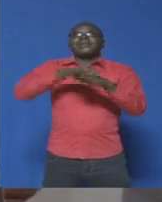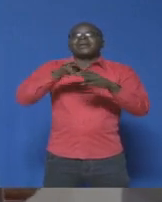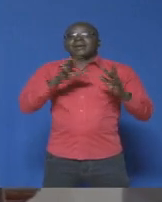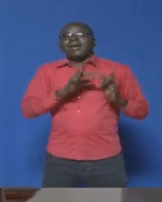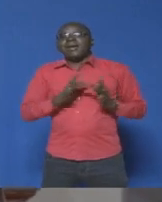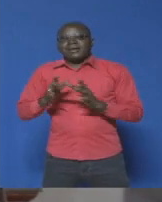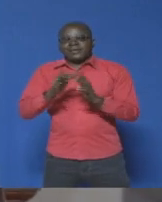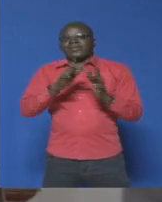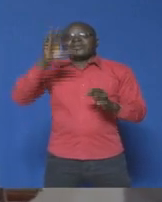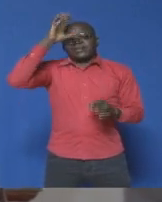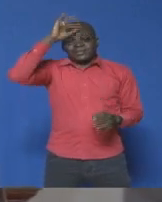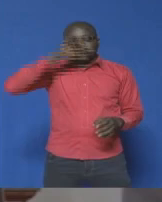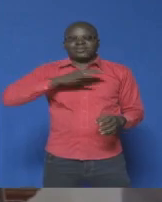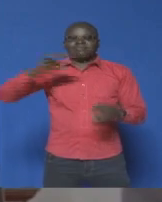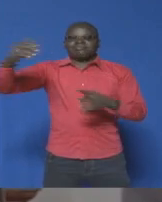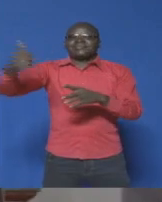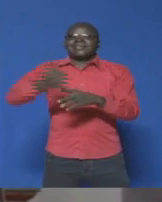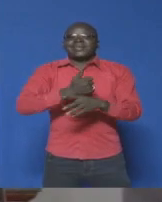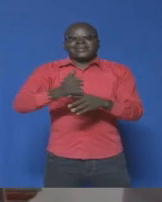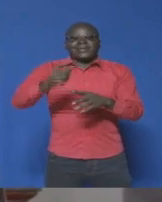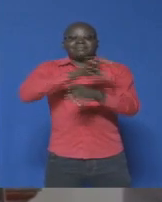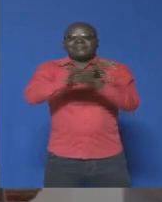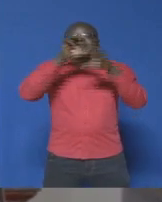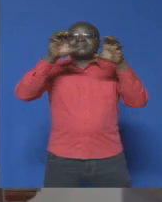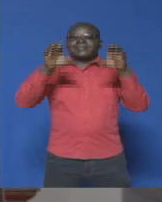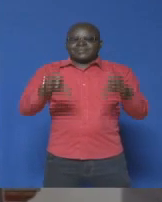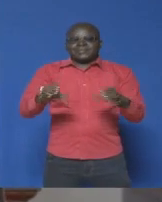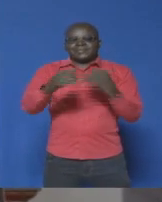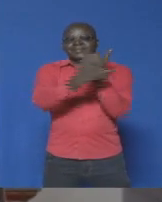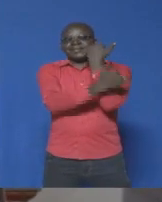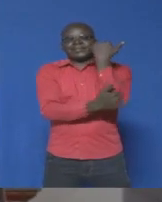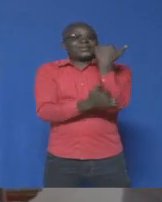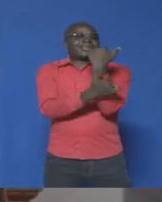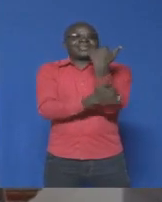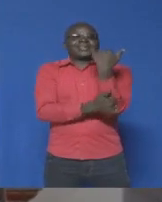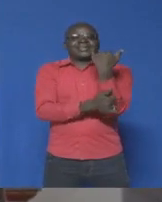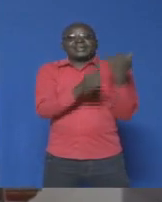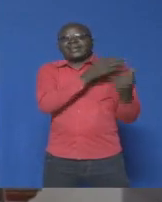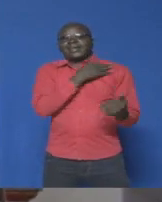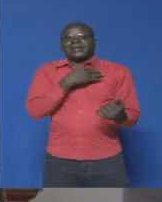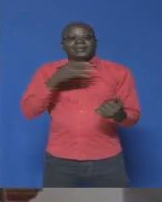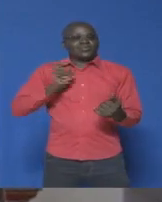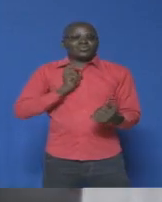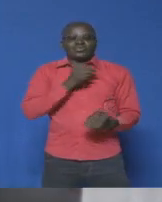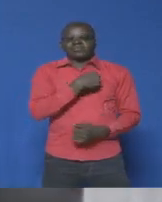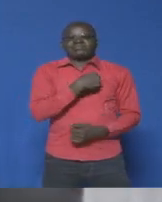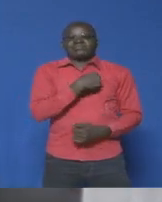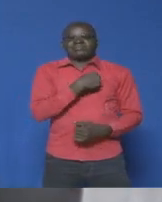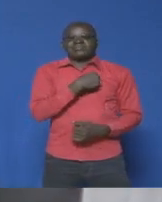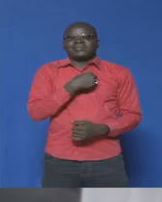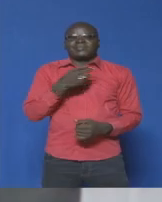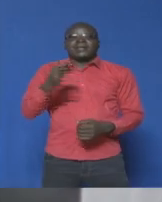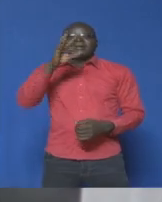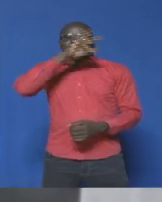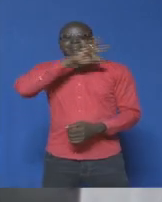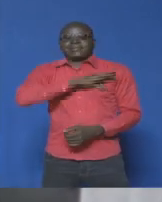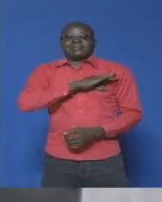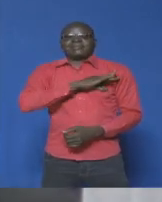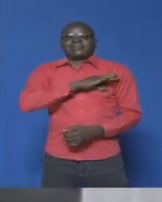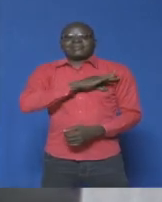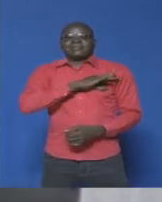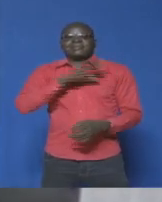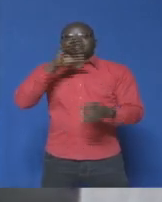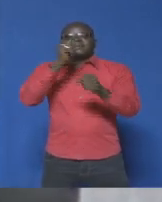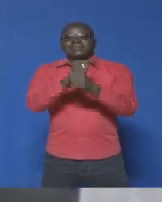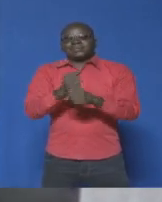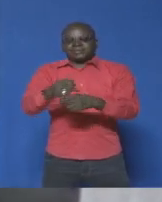'affaires, les entreprises du pays d'un rencontre B2B. De favoriser la mise en place